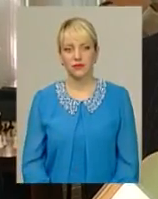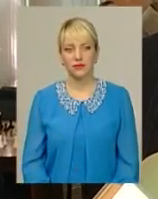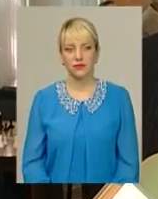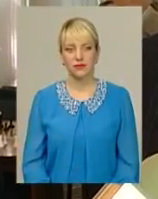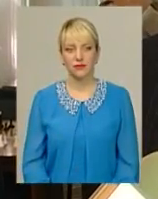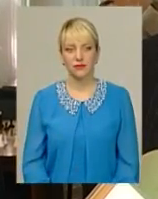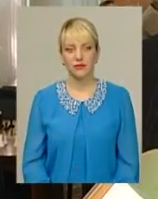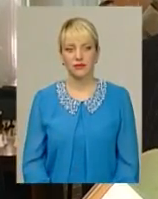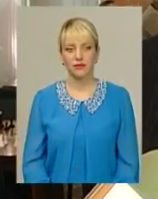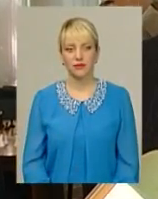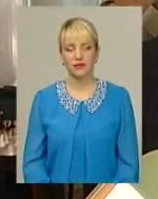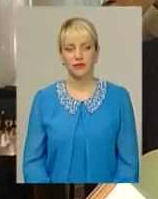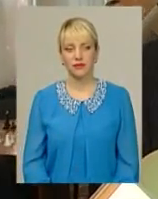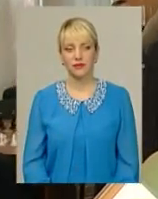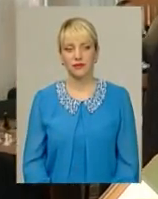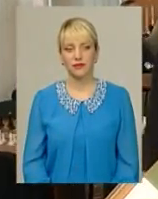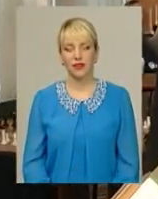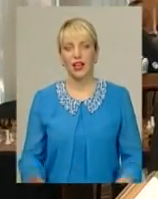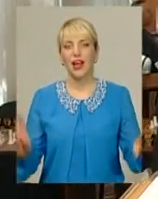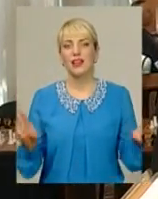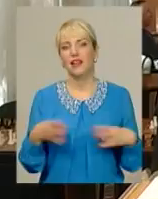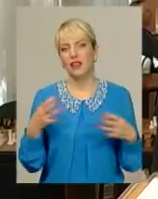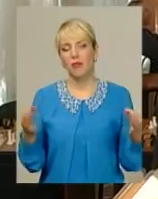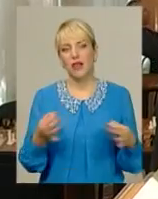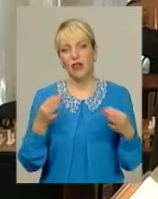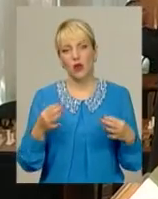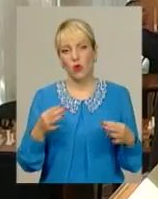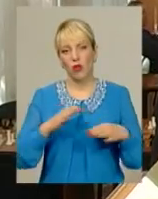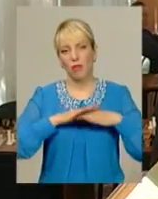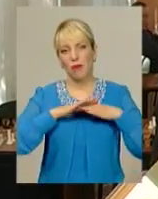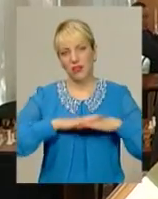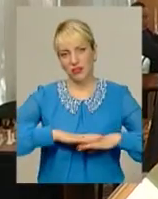І не треба ніколи падати духом,